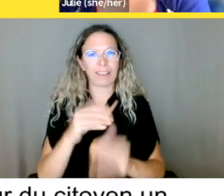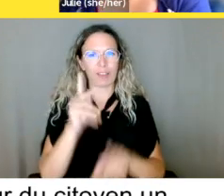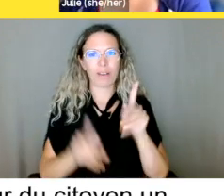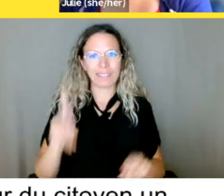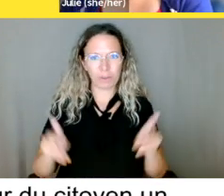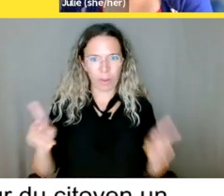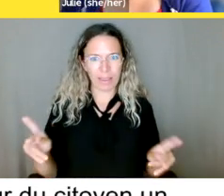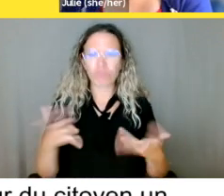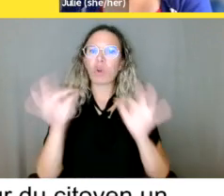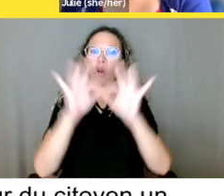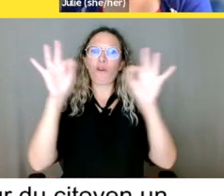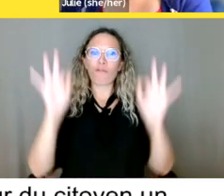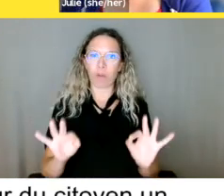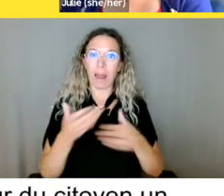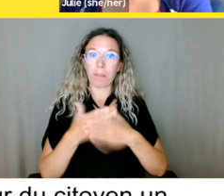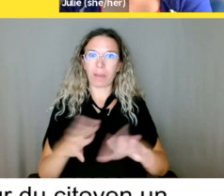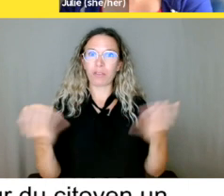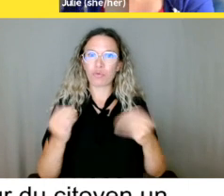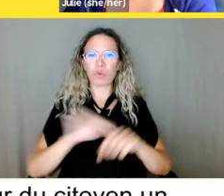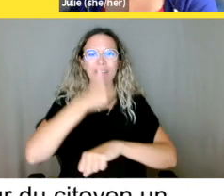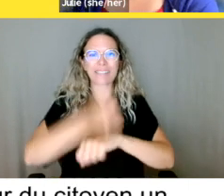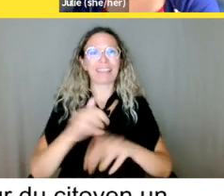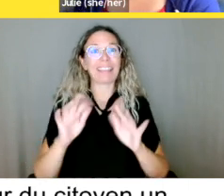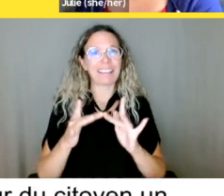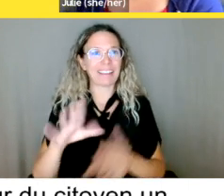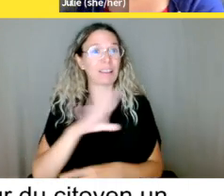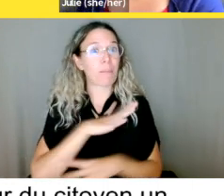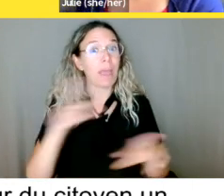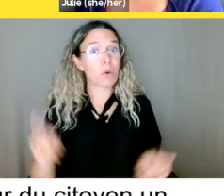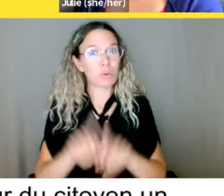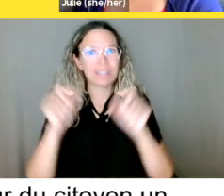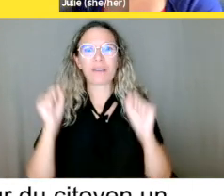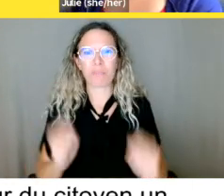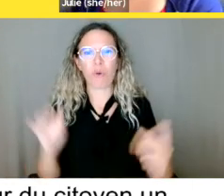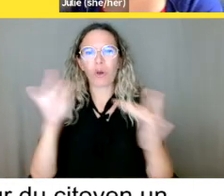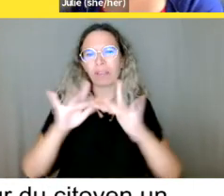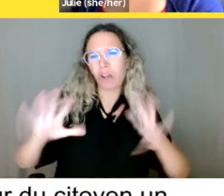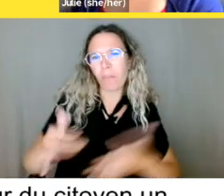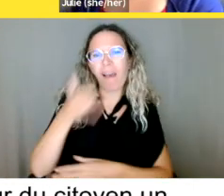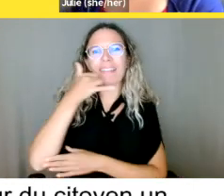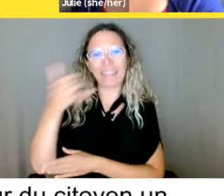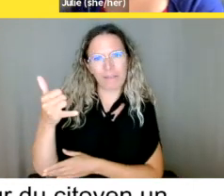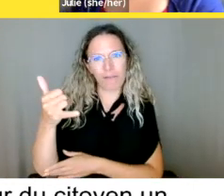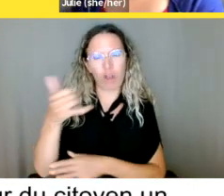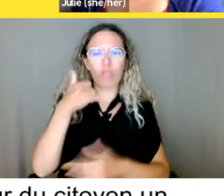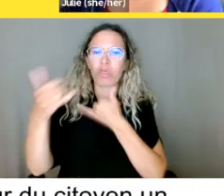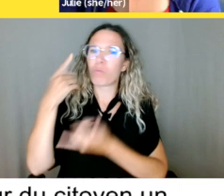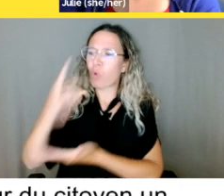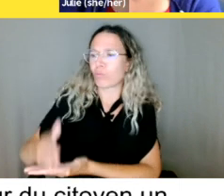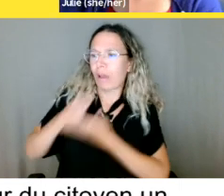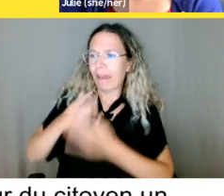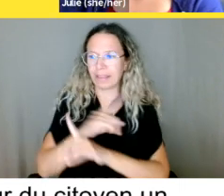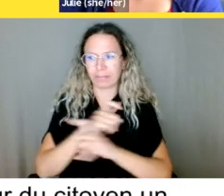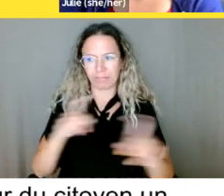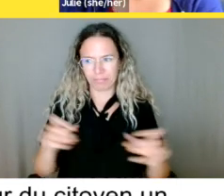téléphone pour toute assistance. et je pense que plus tard, oui, donc plus